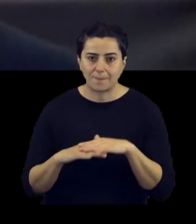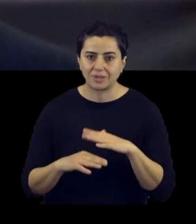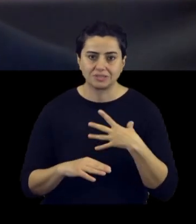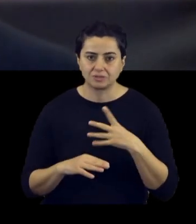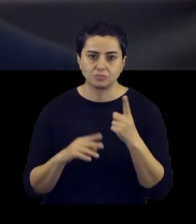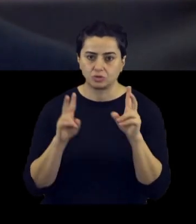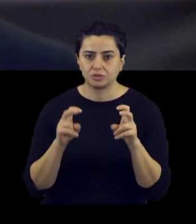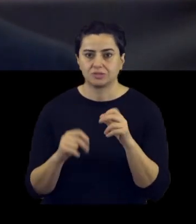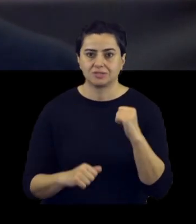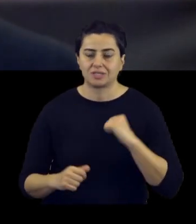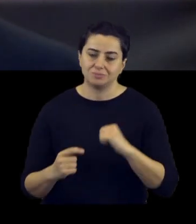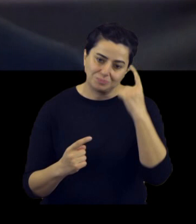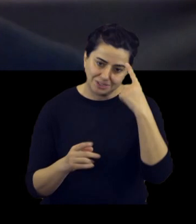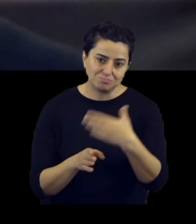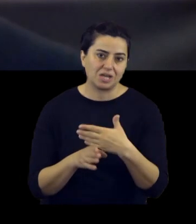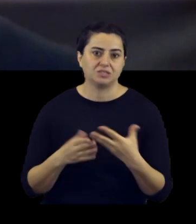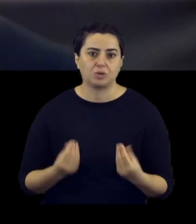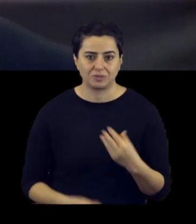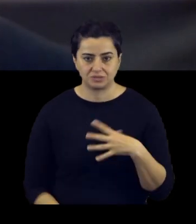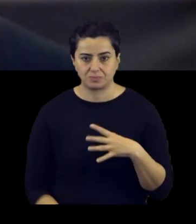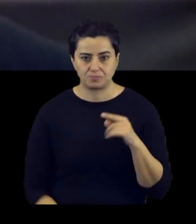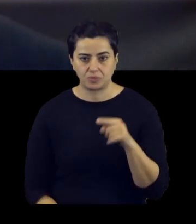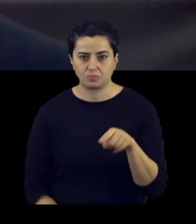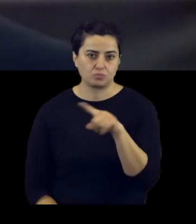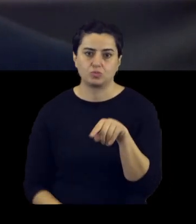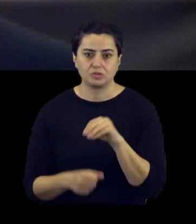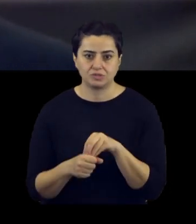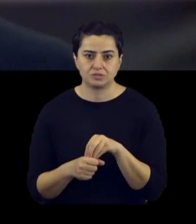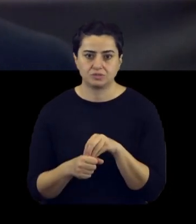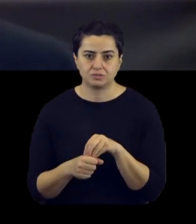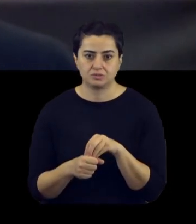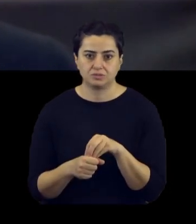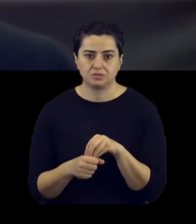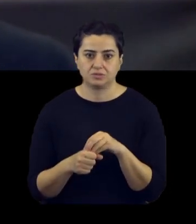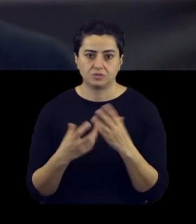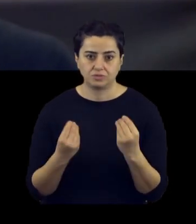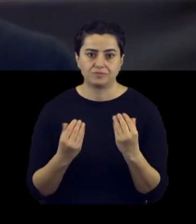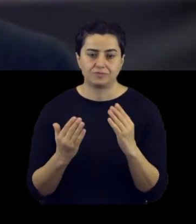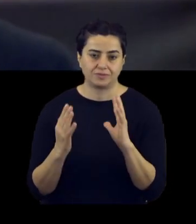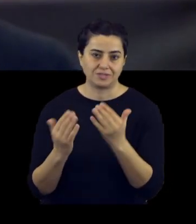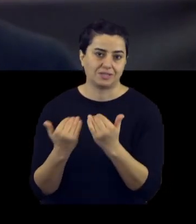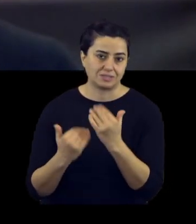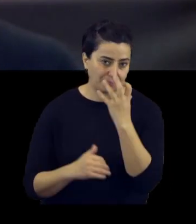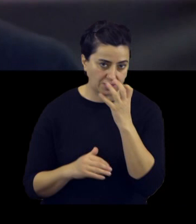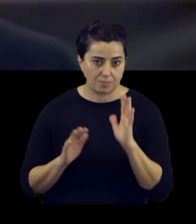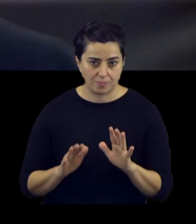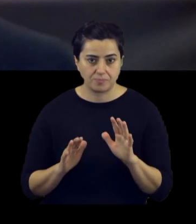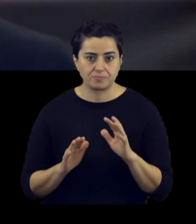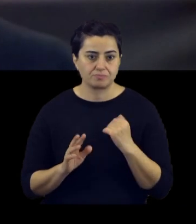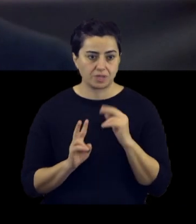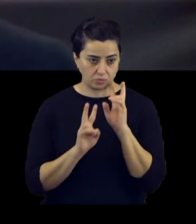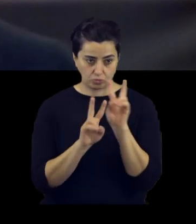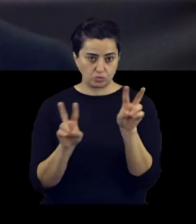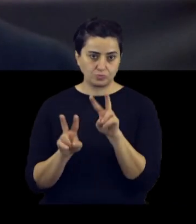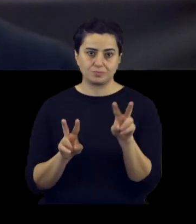benim yapmak istediğim konuyla ilgili danışıp bilgi almak isterim. Ve onlardan olabildiğince destek beklerim. Ama